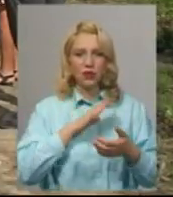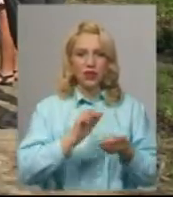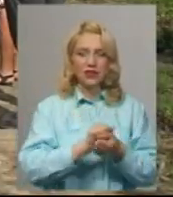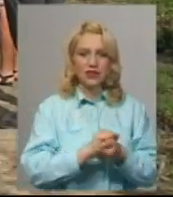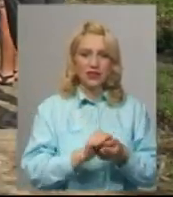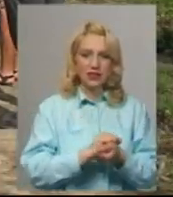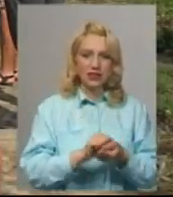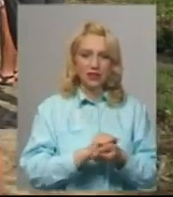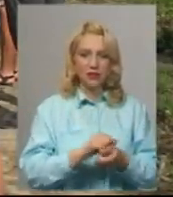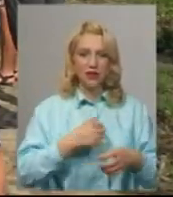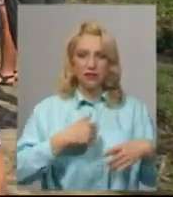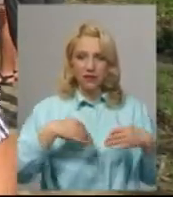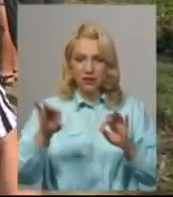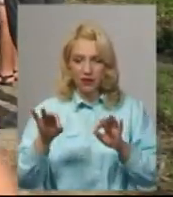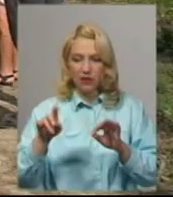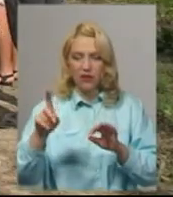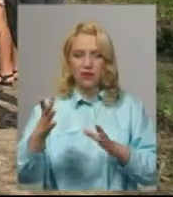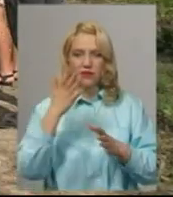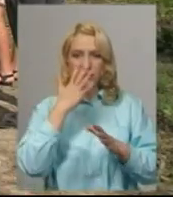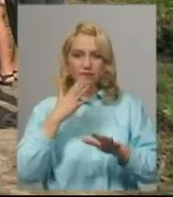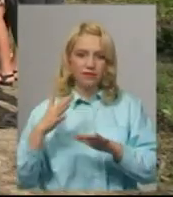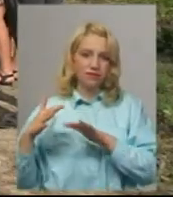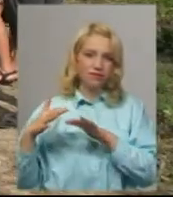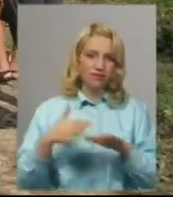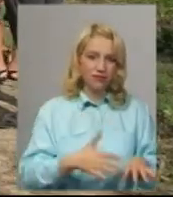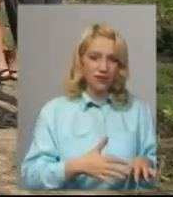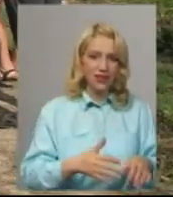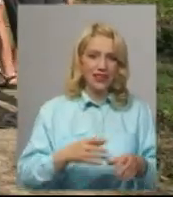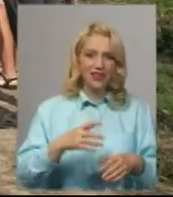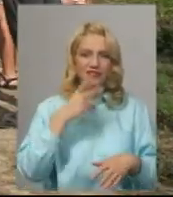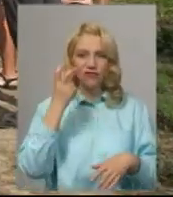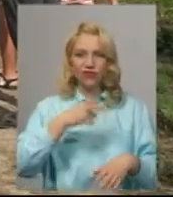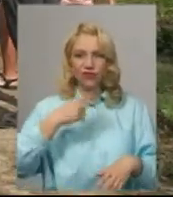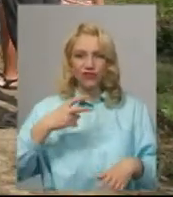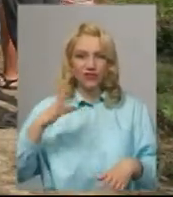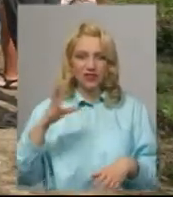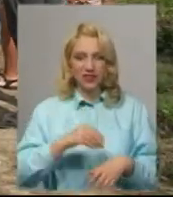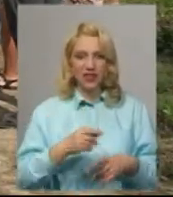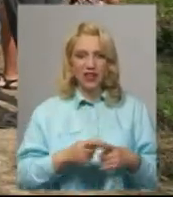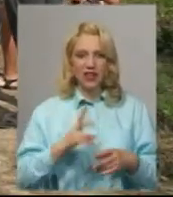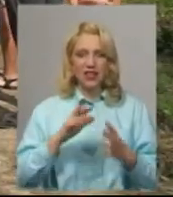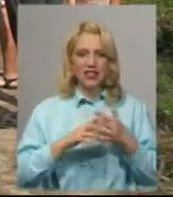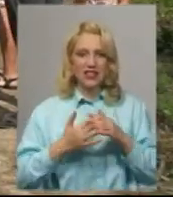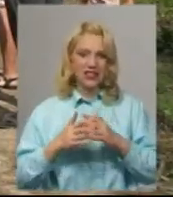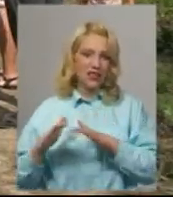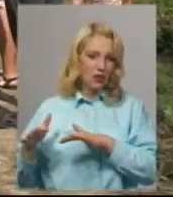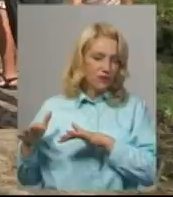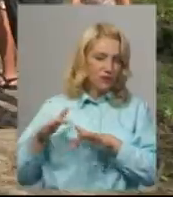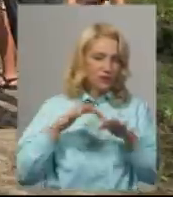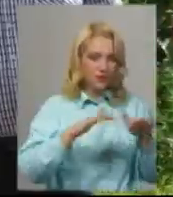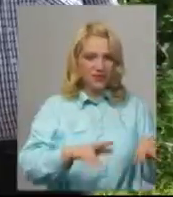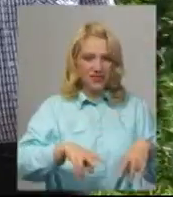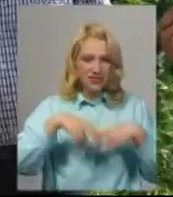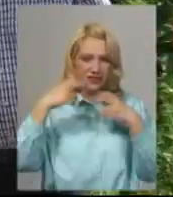чотири рази. Тому що все повністю, весь дим, весь дим йшов на село, і воно все